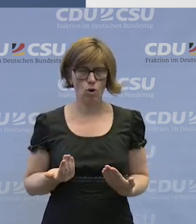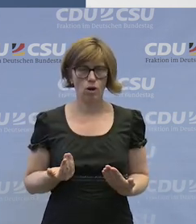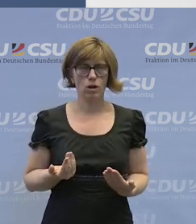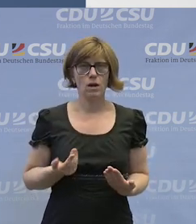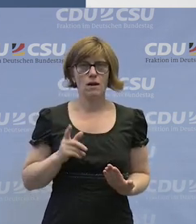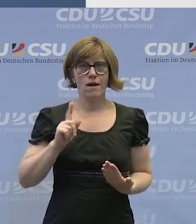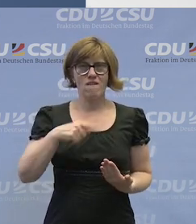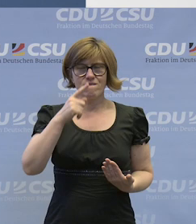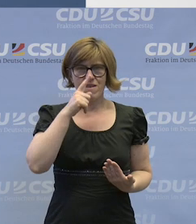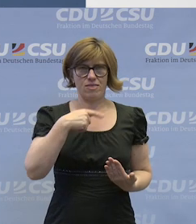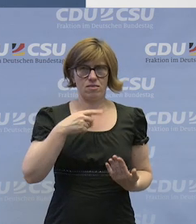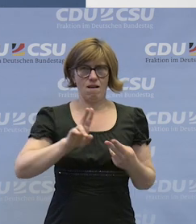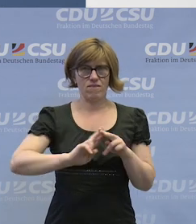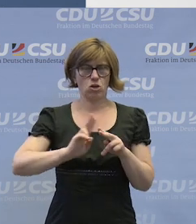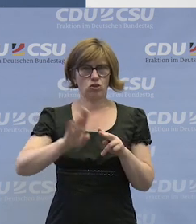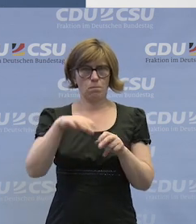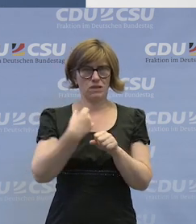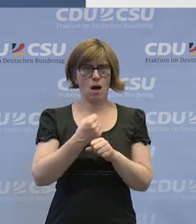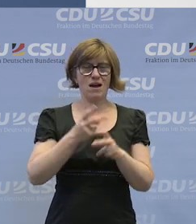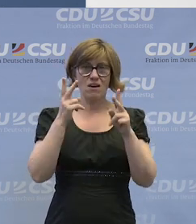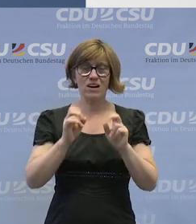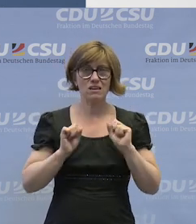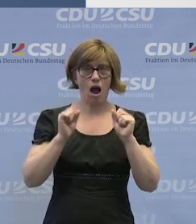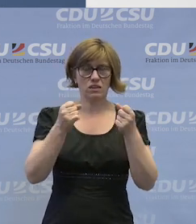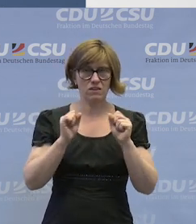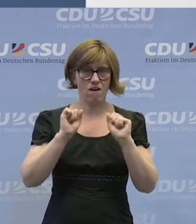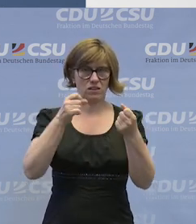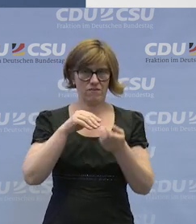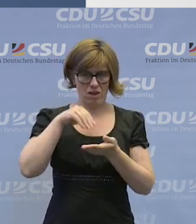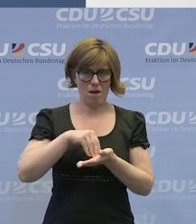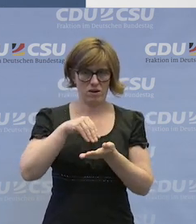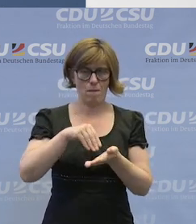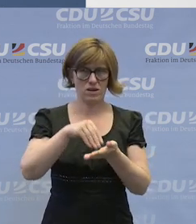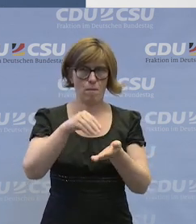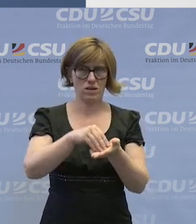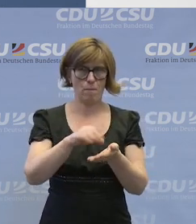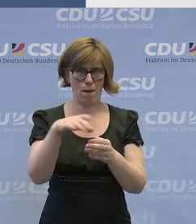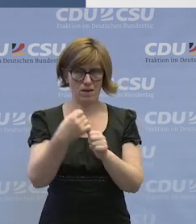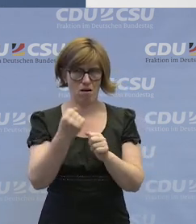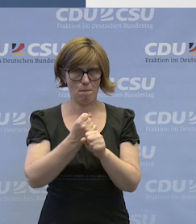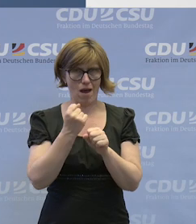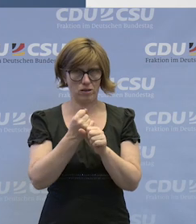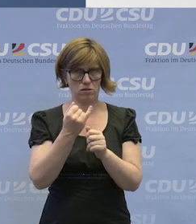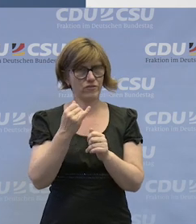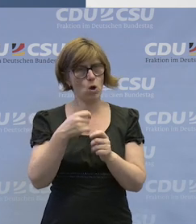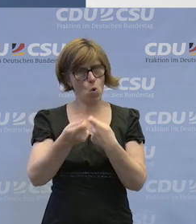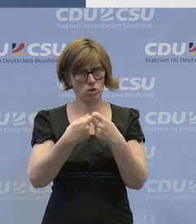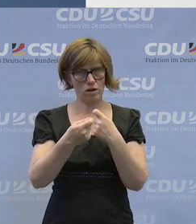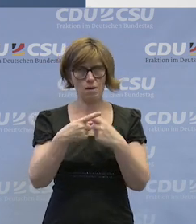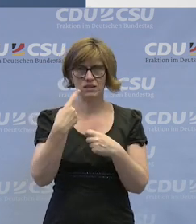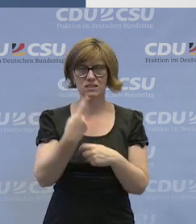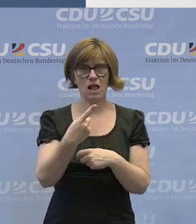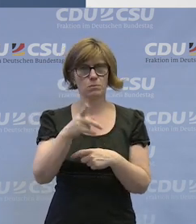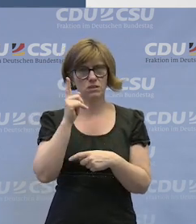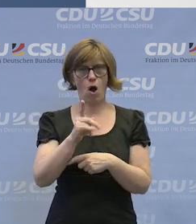dann, wenn unsere Werkstattbeschäftigen auch wirklich aktiv im Unternehmen mitwirken und ihre Interessen einbringen, sie auch in ihrem